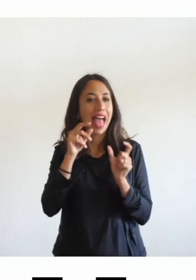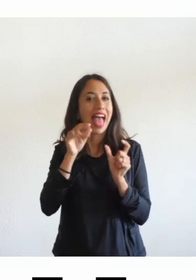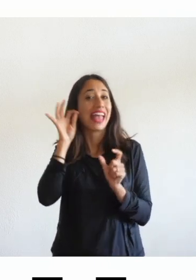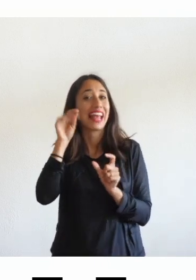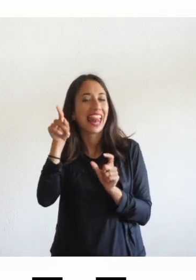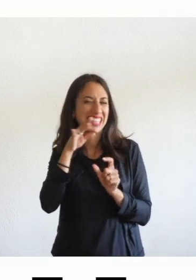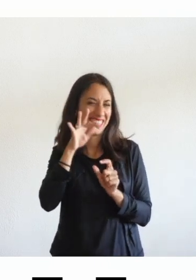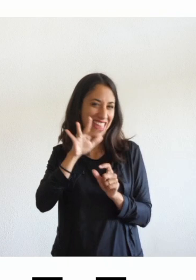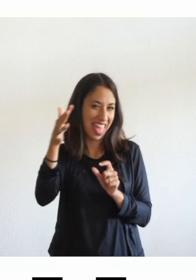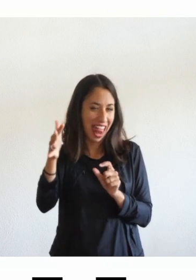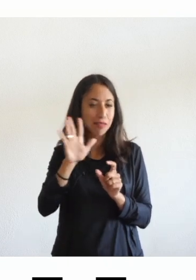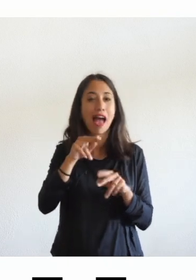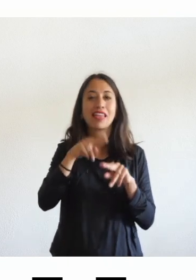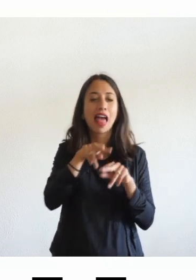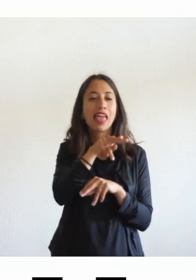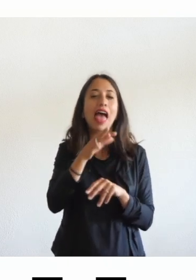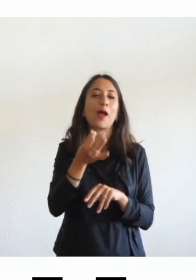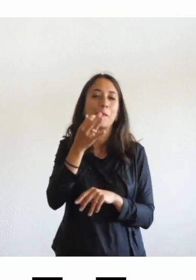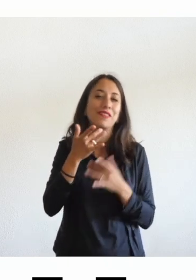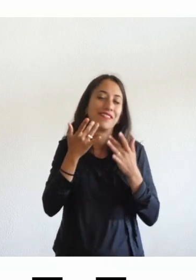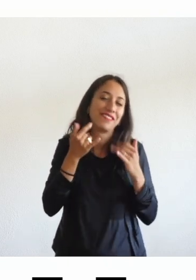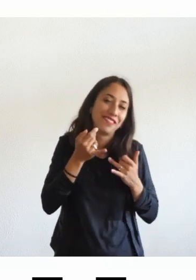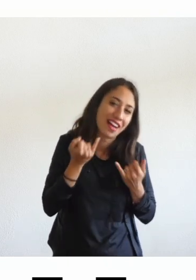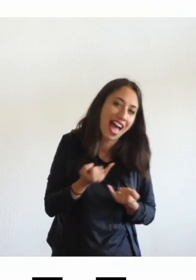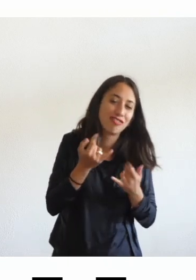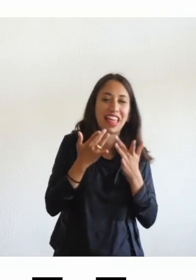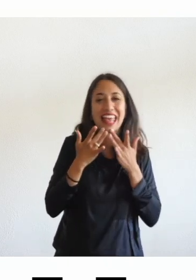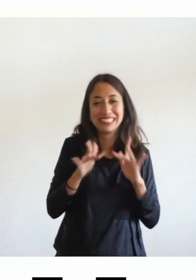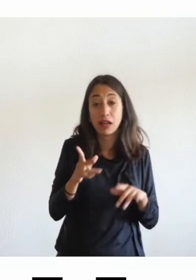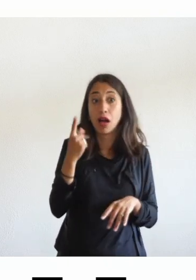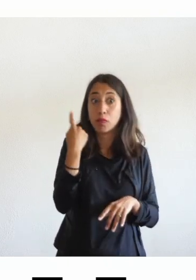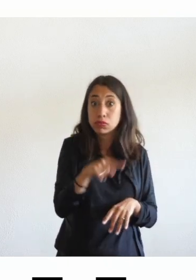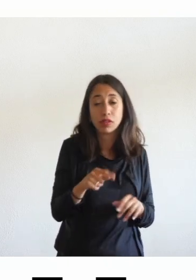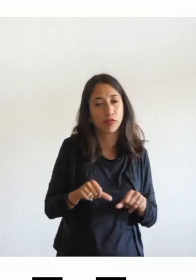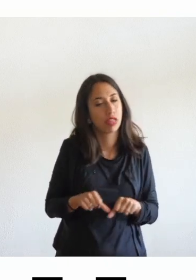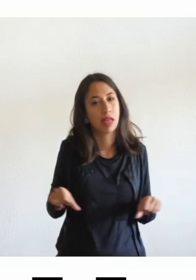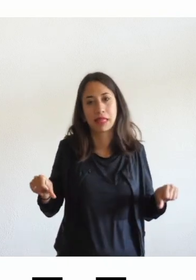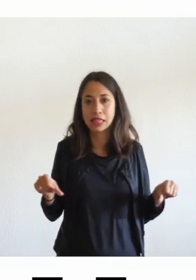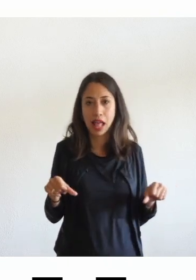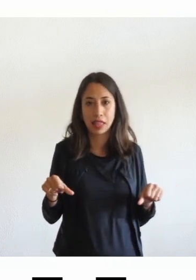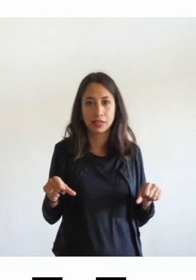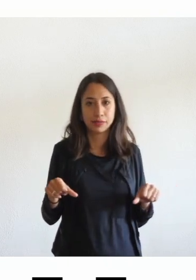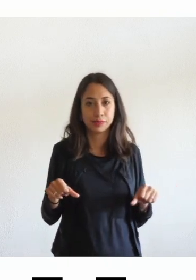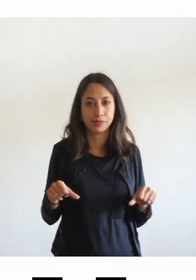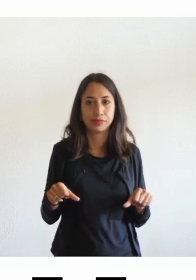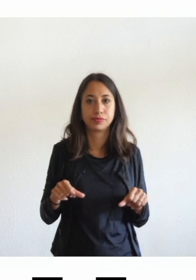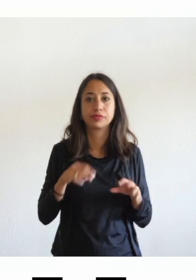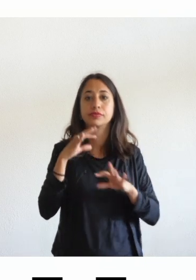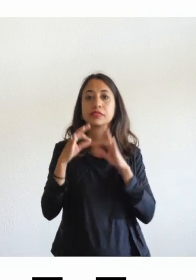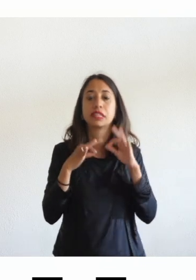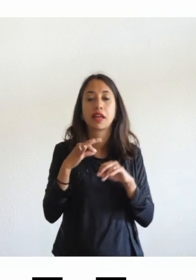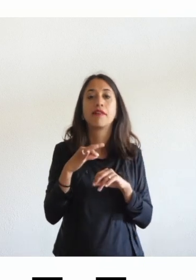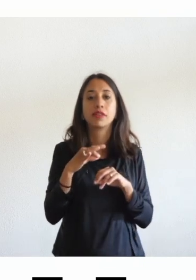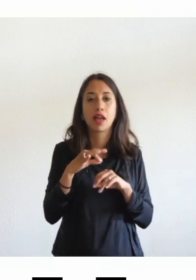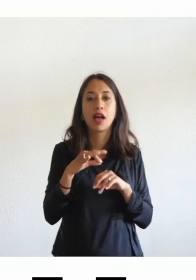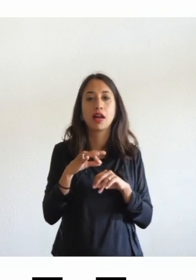rendere le cose semplici è fondamentale quindi quando il mio